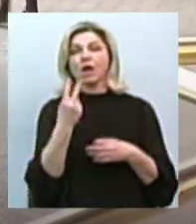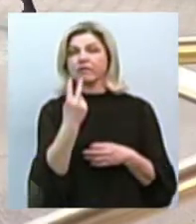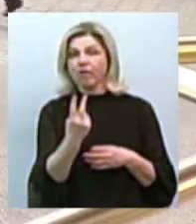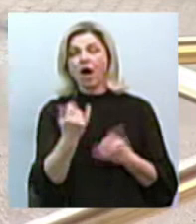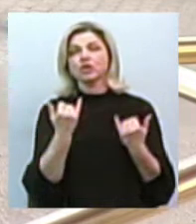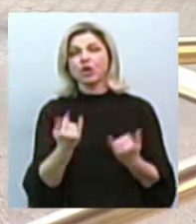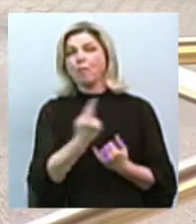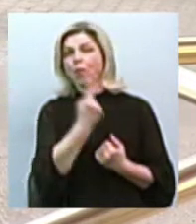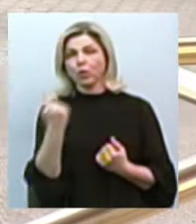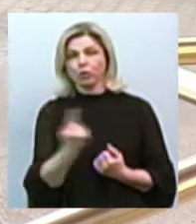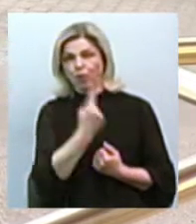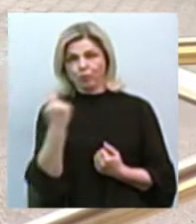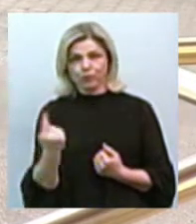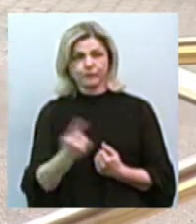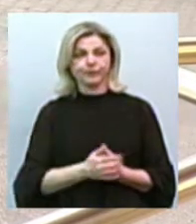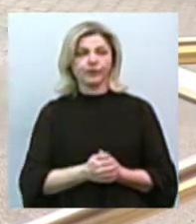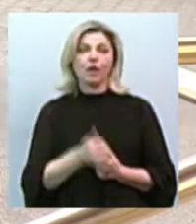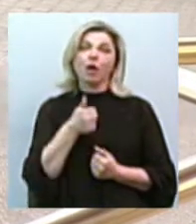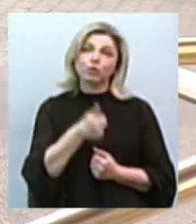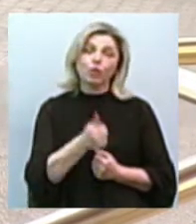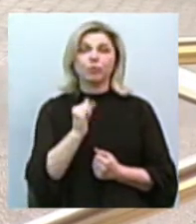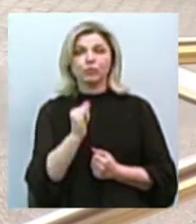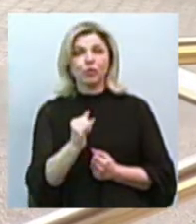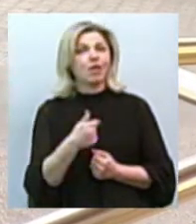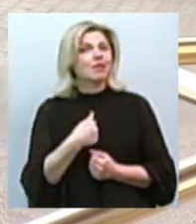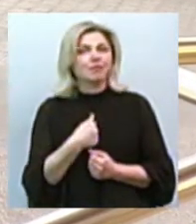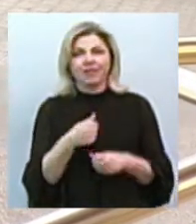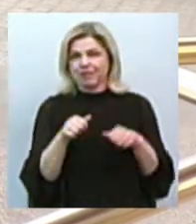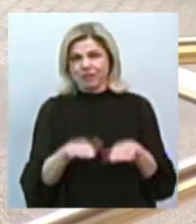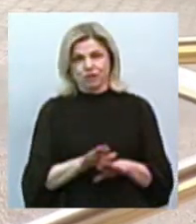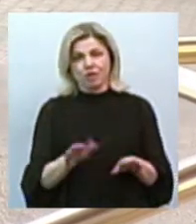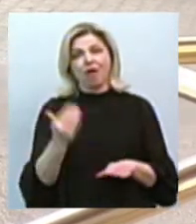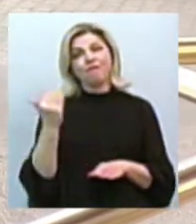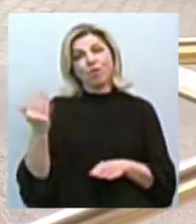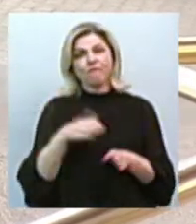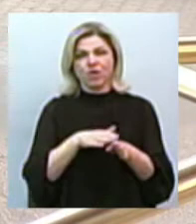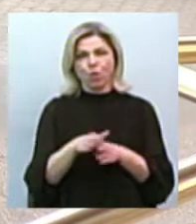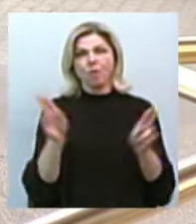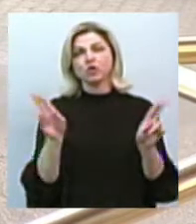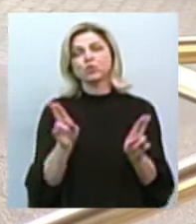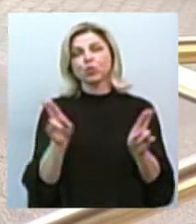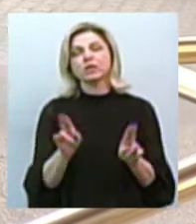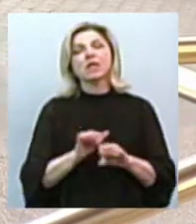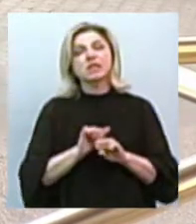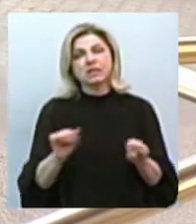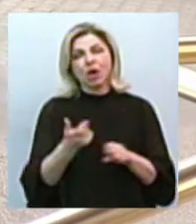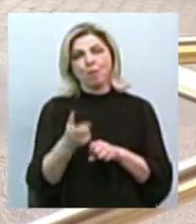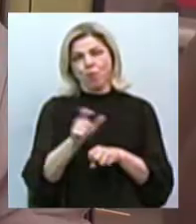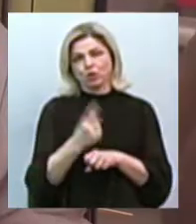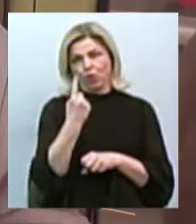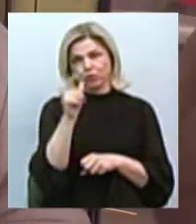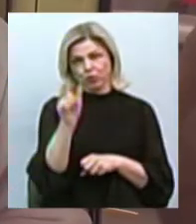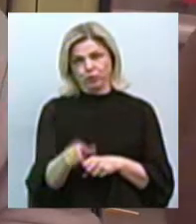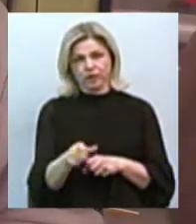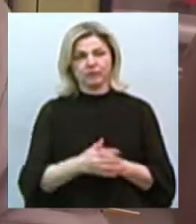зараз по одному. Добре чи ні – не мені визначати. Вони виконують інструкції. Не можна більше однієї людини».